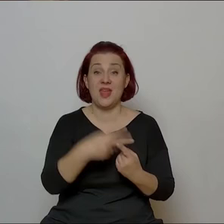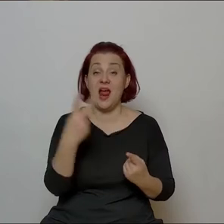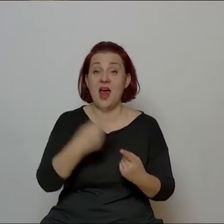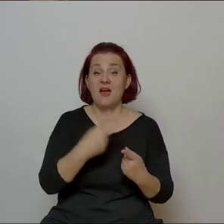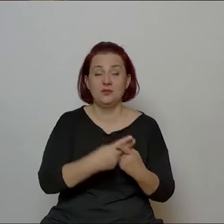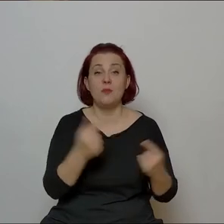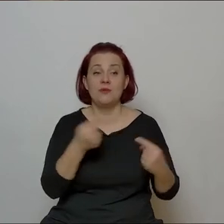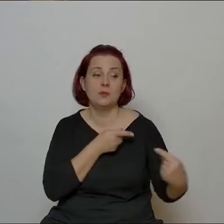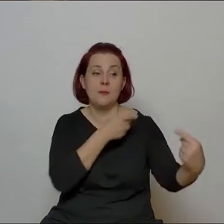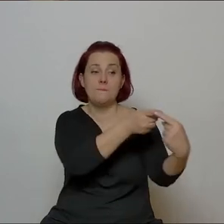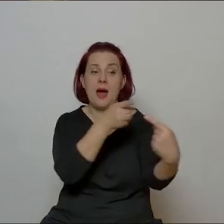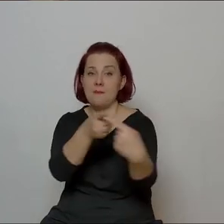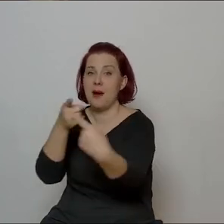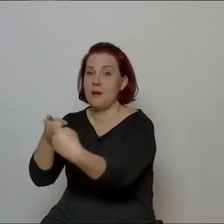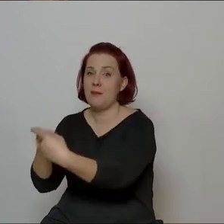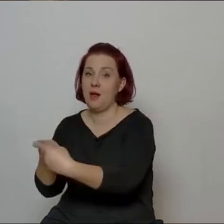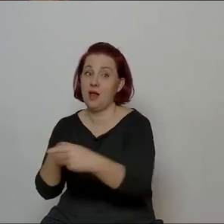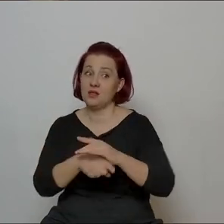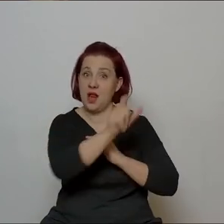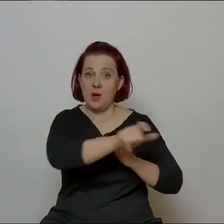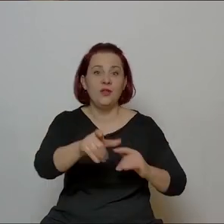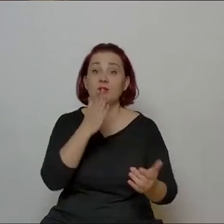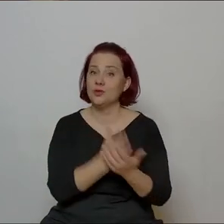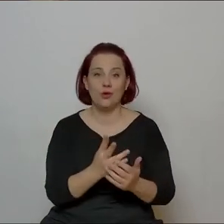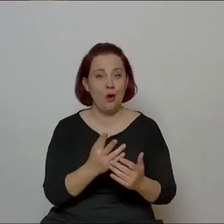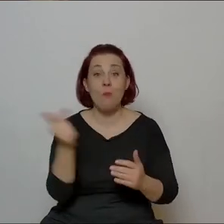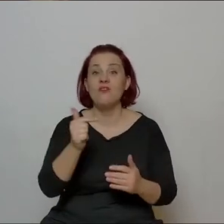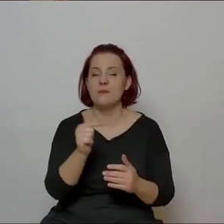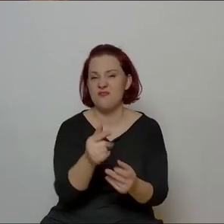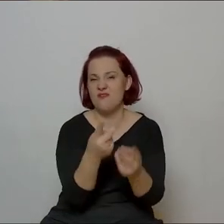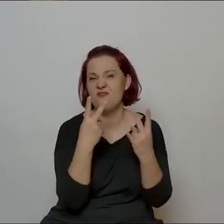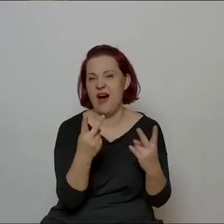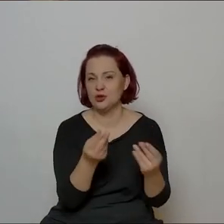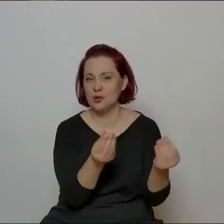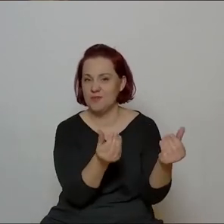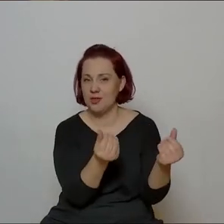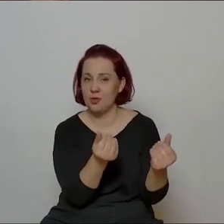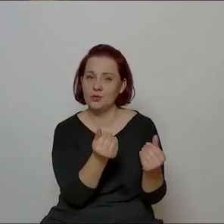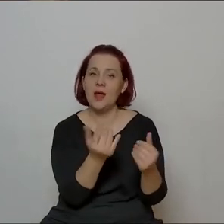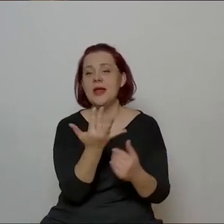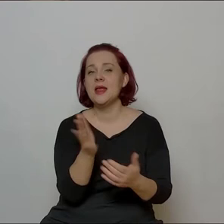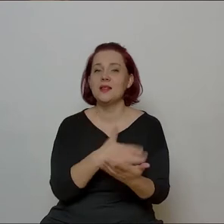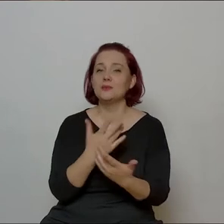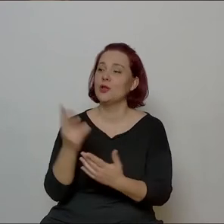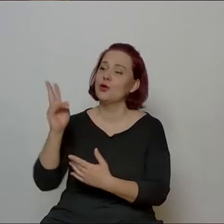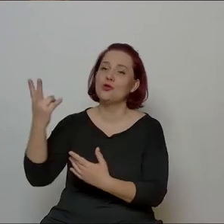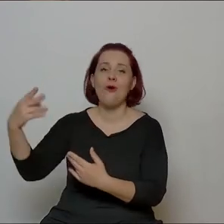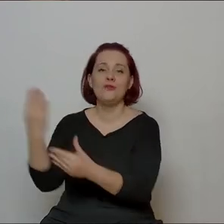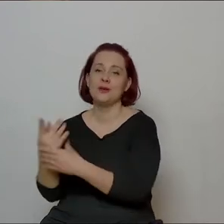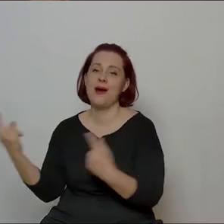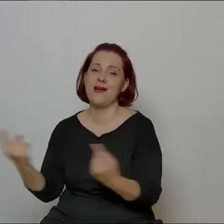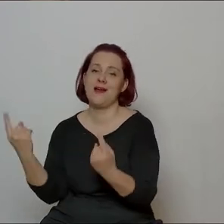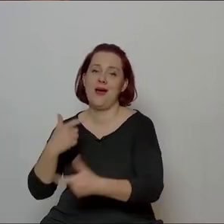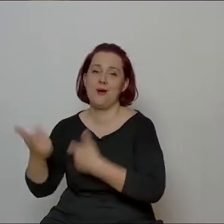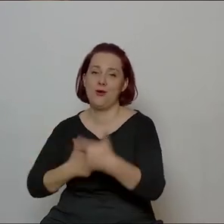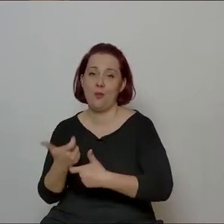profilowane w jakiś sposób i nie tylko pieniądz się powinien liczyć, ile zapłaci mi reklamodawca, prawda, ale też powinno być jakieś